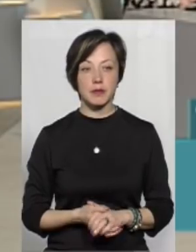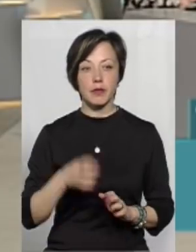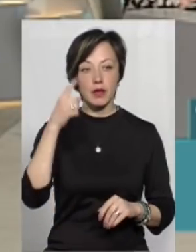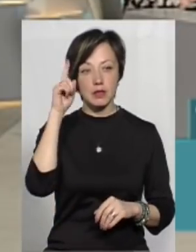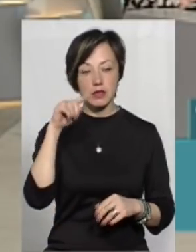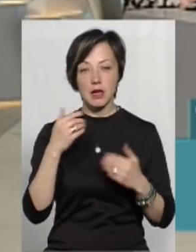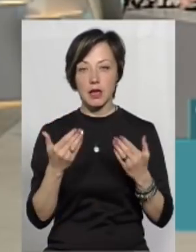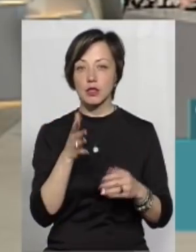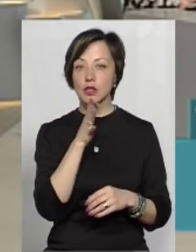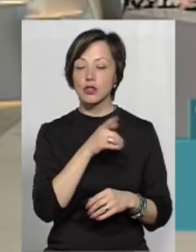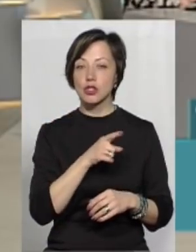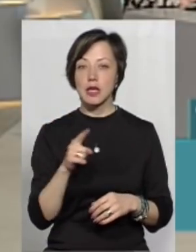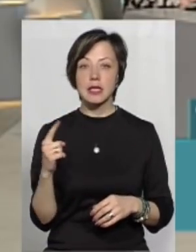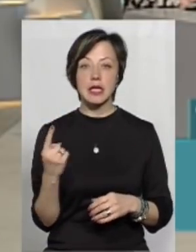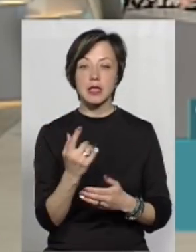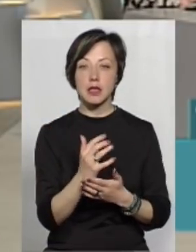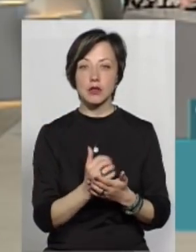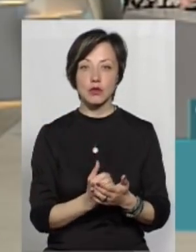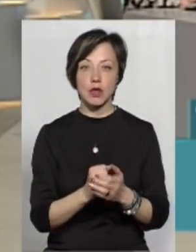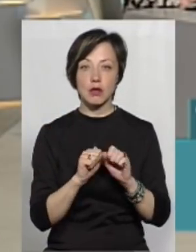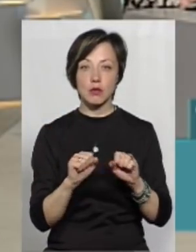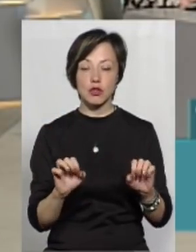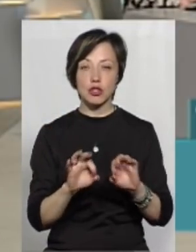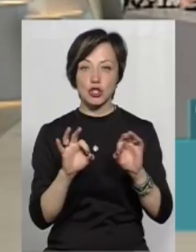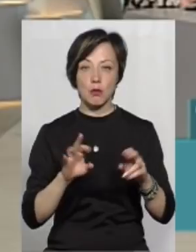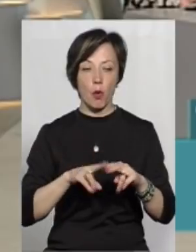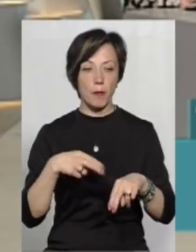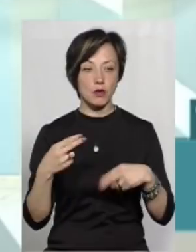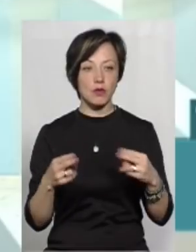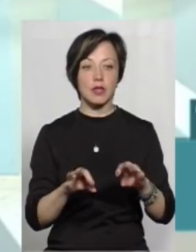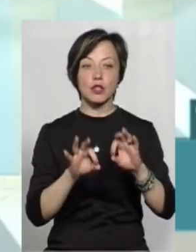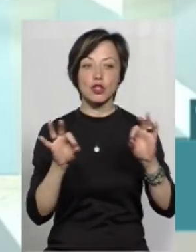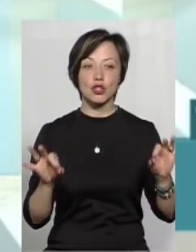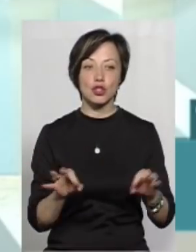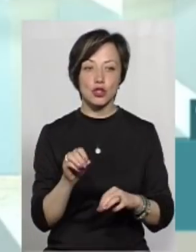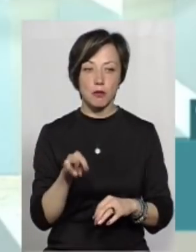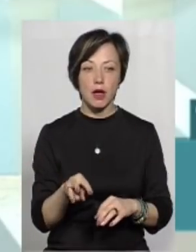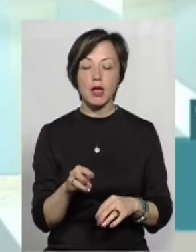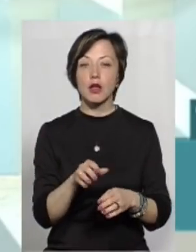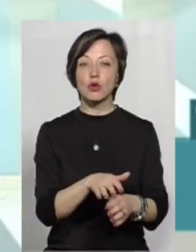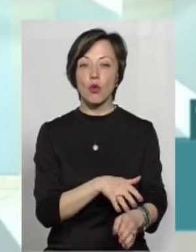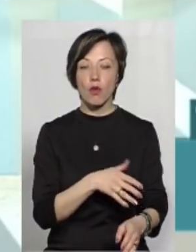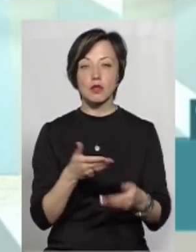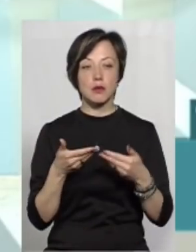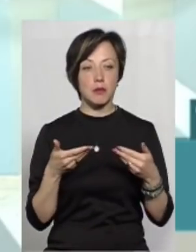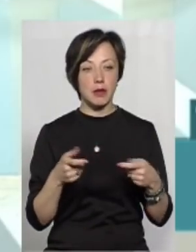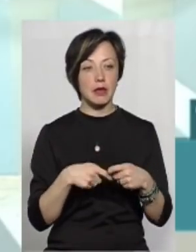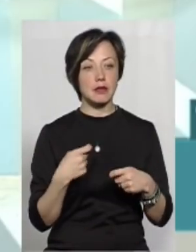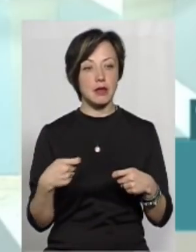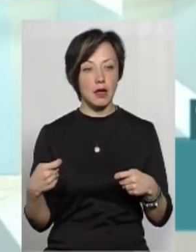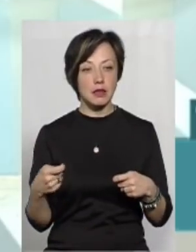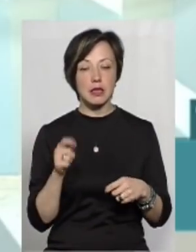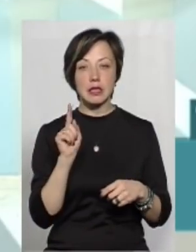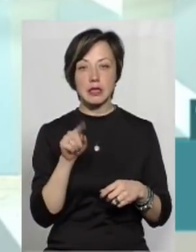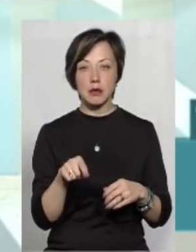знаєте, час – єдиний ресурс, який не можна нічим компенсувати. Нічим. Тому чим довше ми тягнемо,